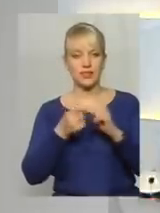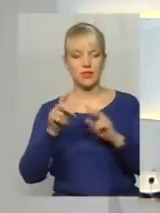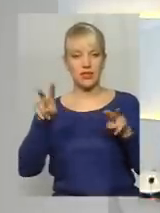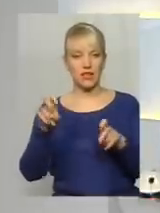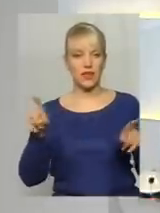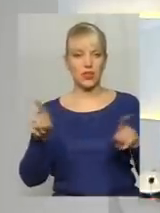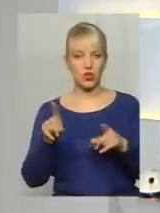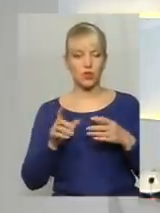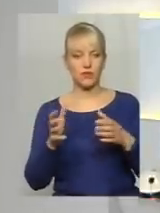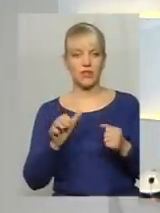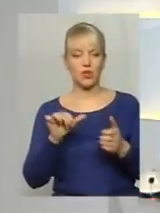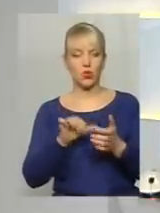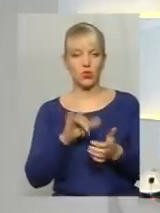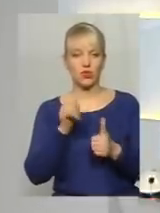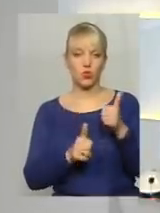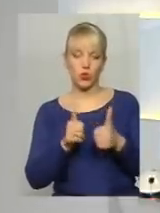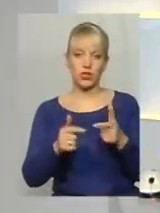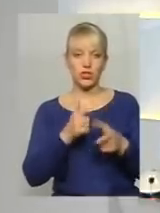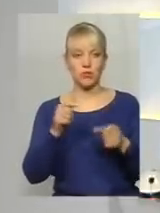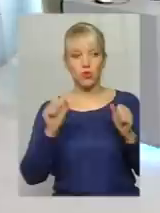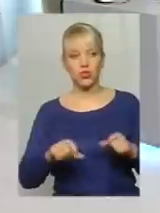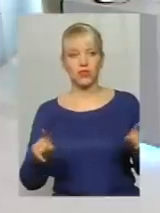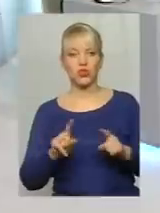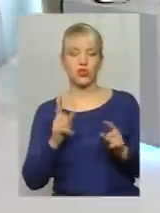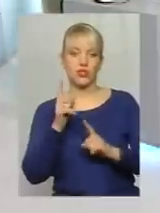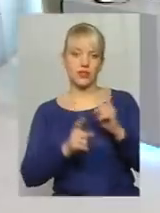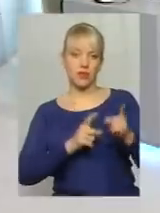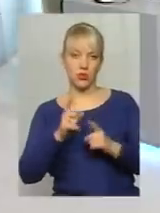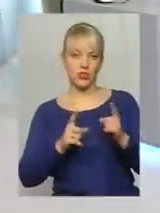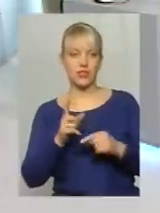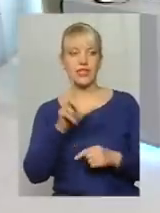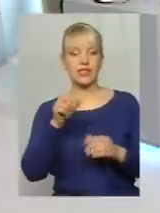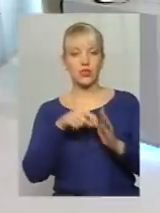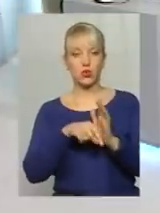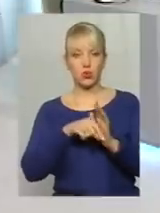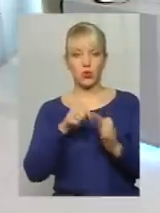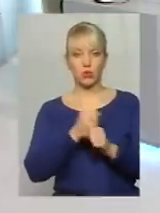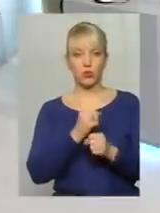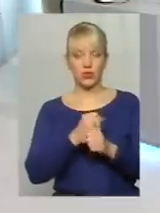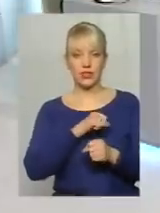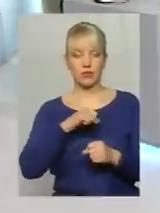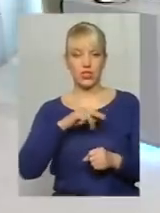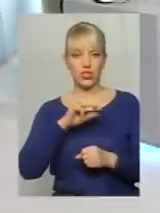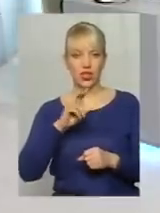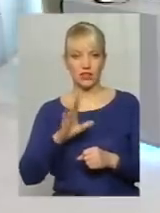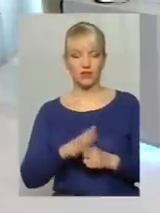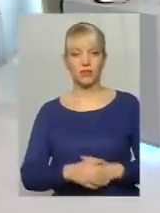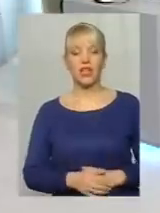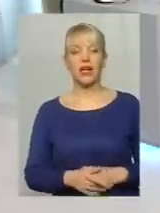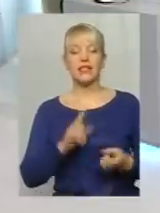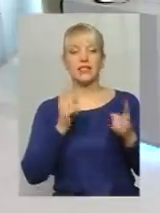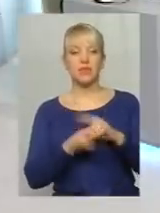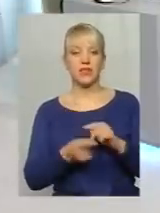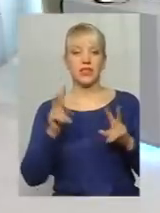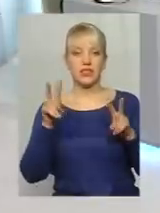взяти участь у конкурсі? Чи, можливо, ще щось змінилося за суттю роботи самих ЖЕКів? Змінилась назва і